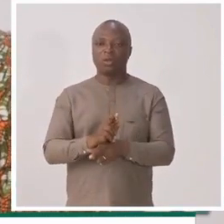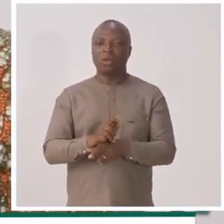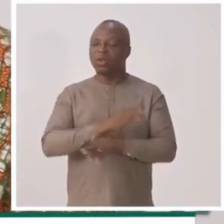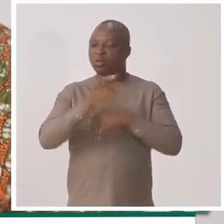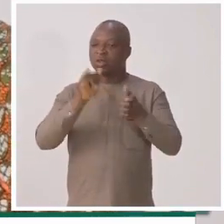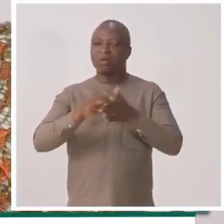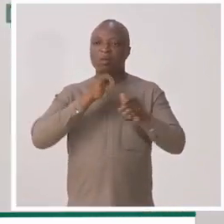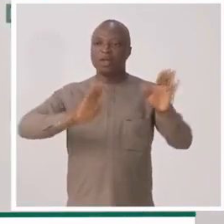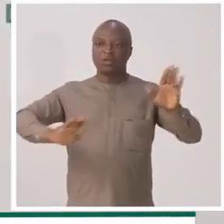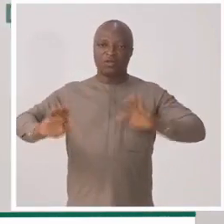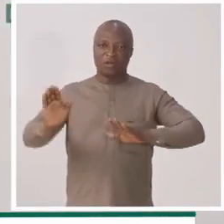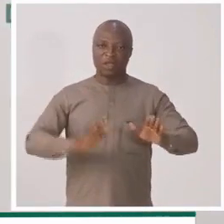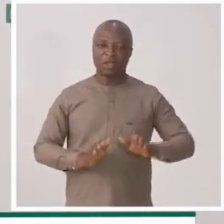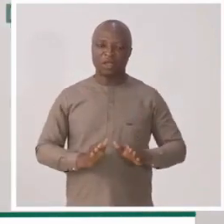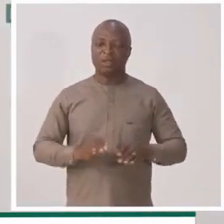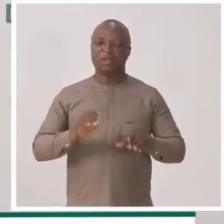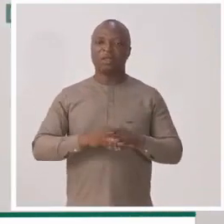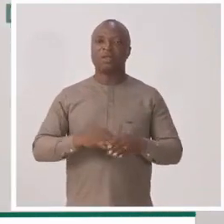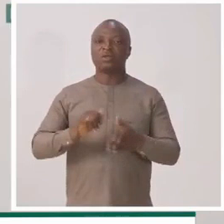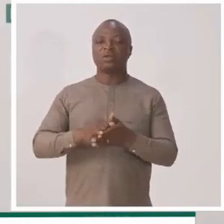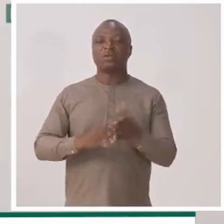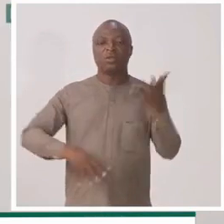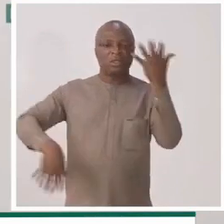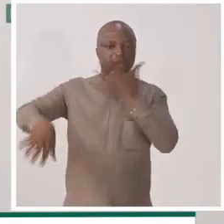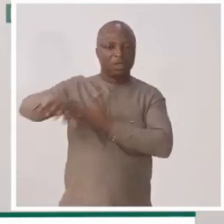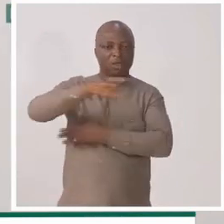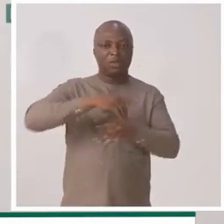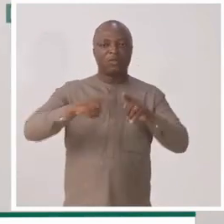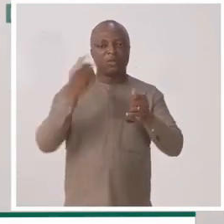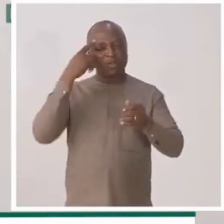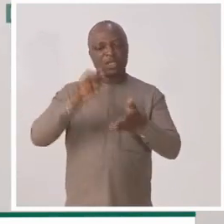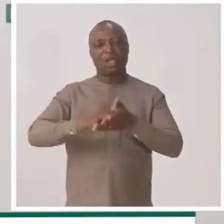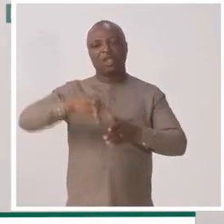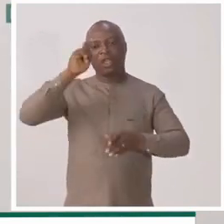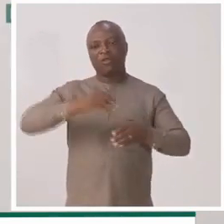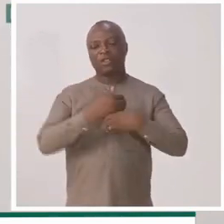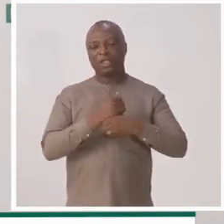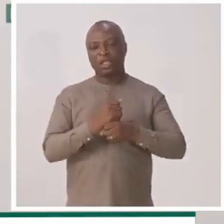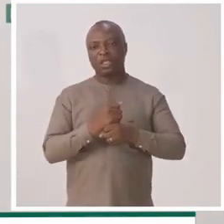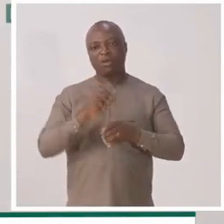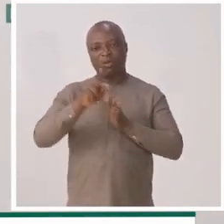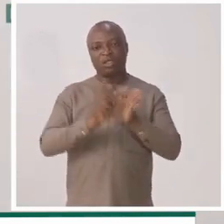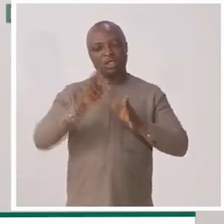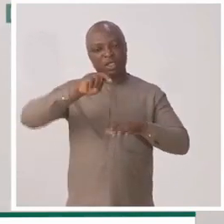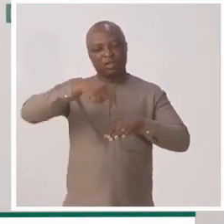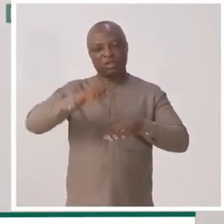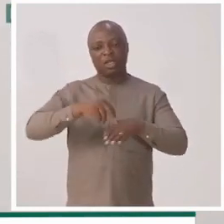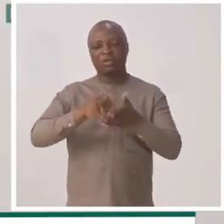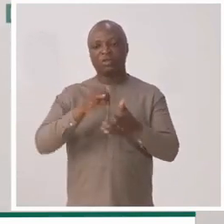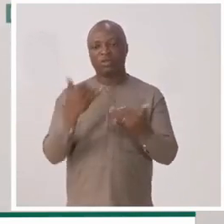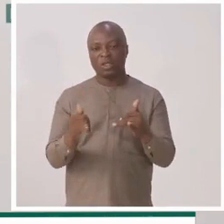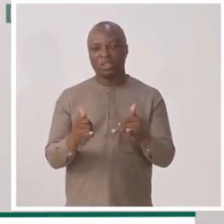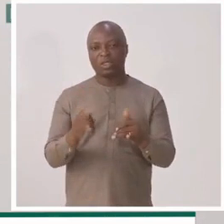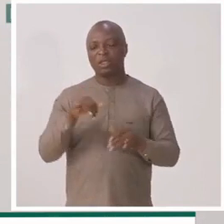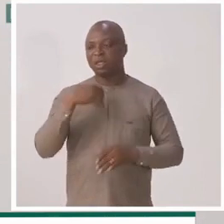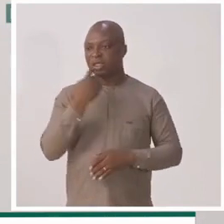partition. Tout cela ne peut pas se faire dans un imbroglio. C'est pour cela qu'il faut mettre en place une politique nationale de